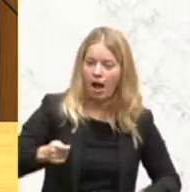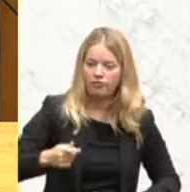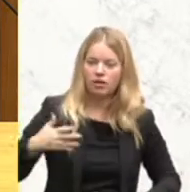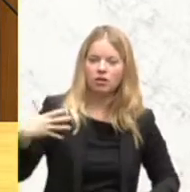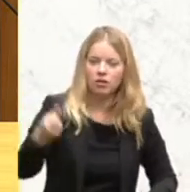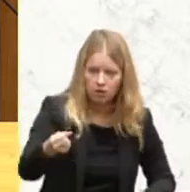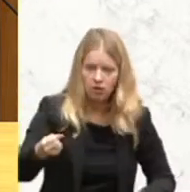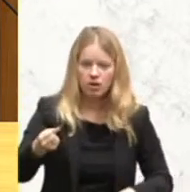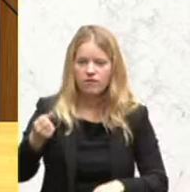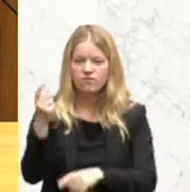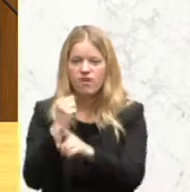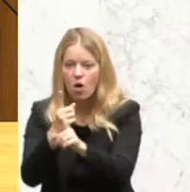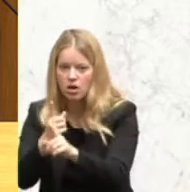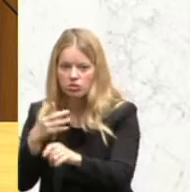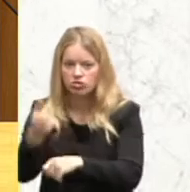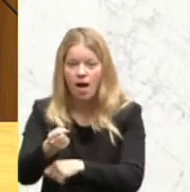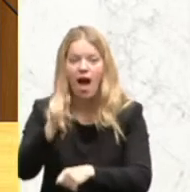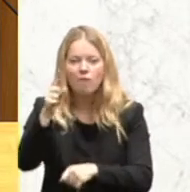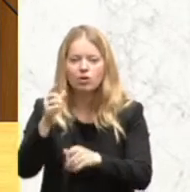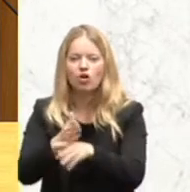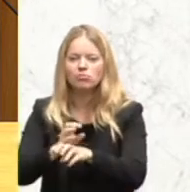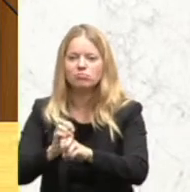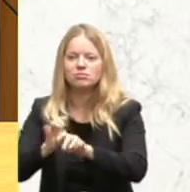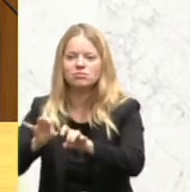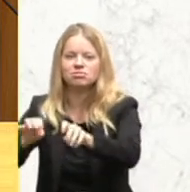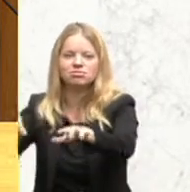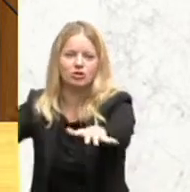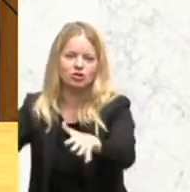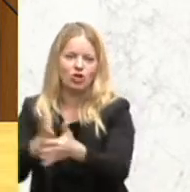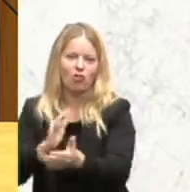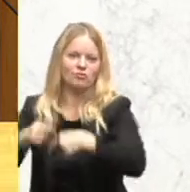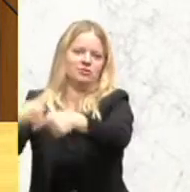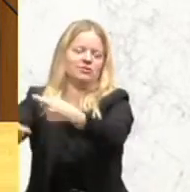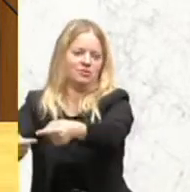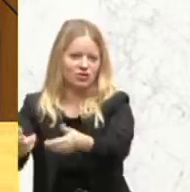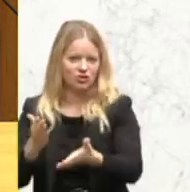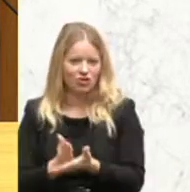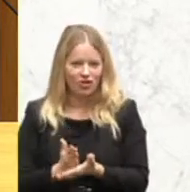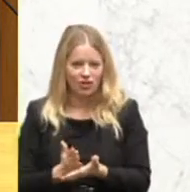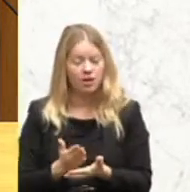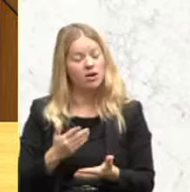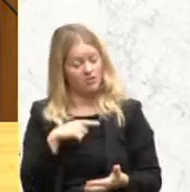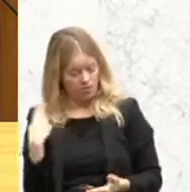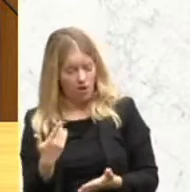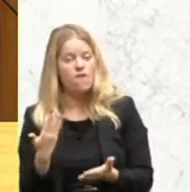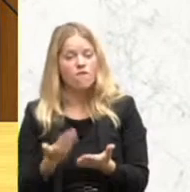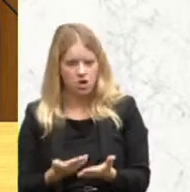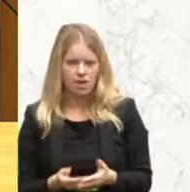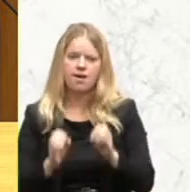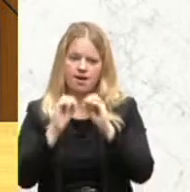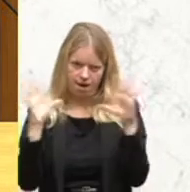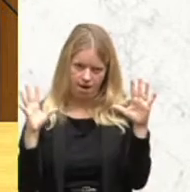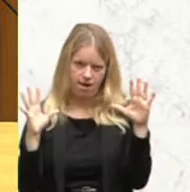weitere Menschen. Und hier ist unser Vorschlag klar, aber ich unterstreiche Ihnen noch einmal, so eine